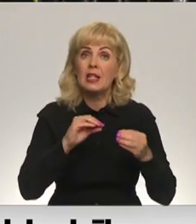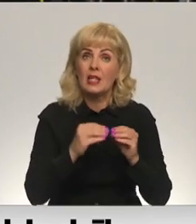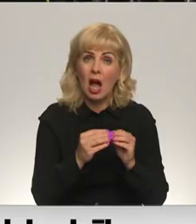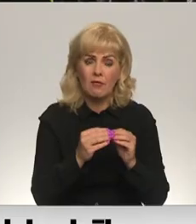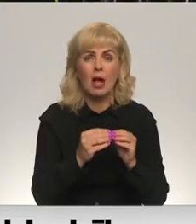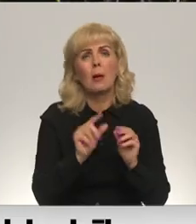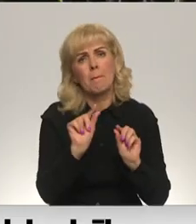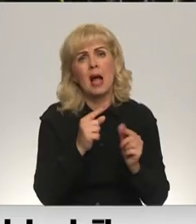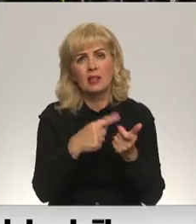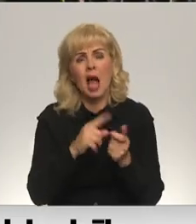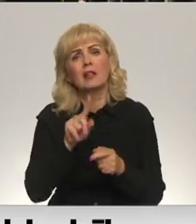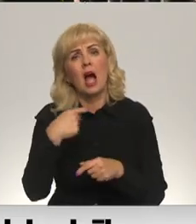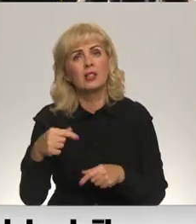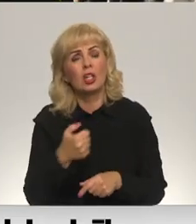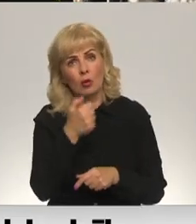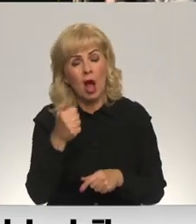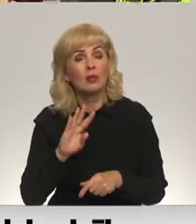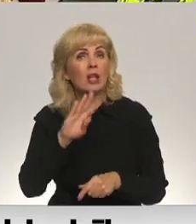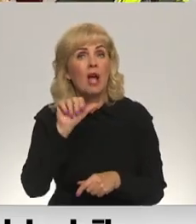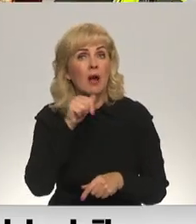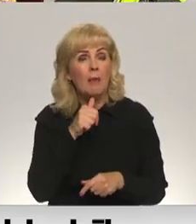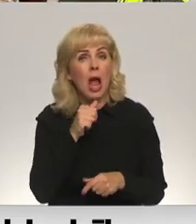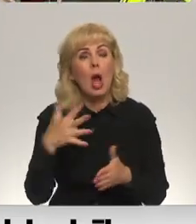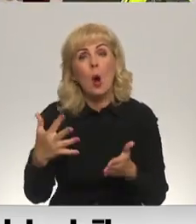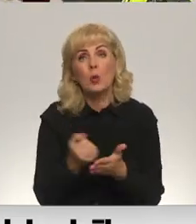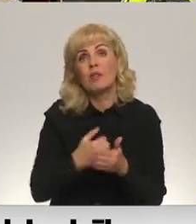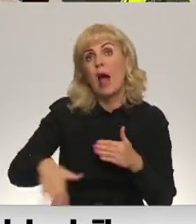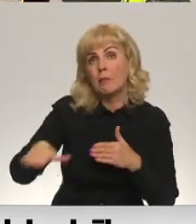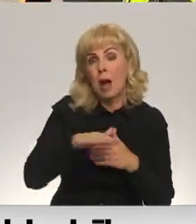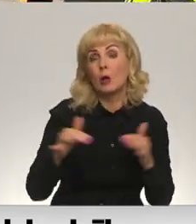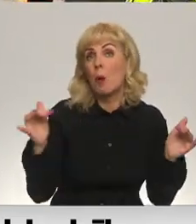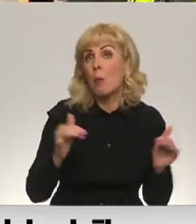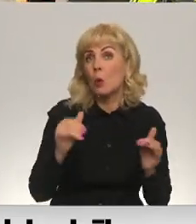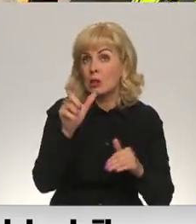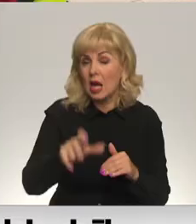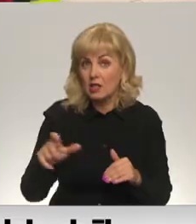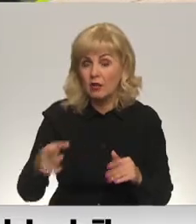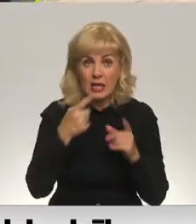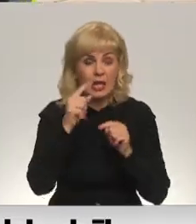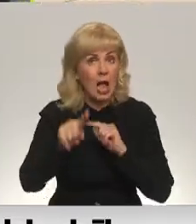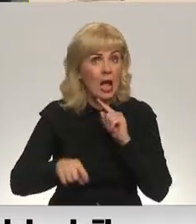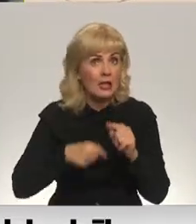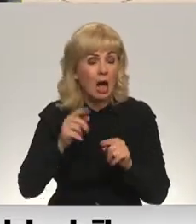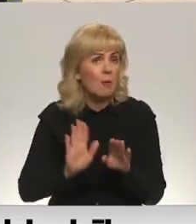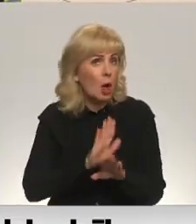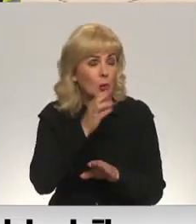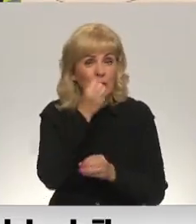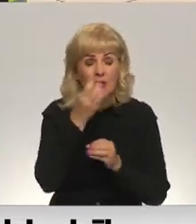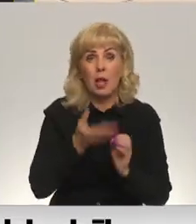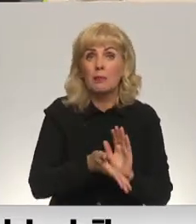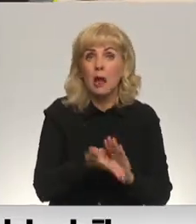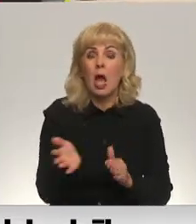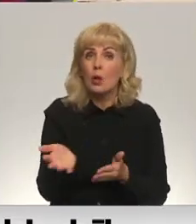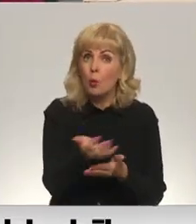mazākā skaitā kā citus galdus 9. maijā uzvaras parkā pulcējās cilvēki, taču pēc ziņas, ka nākamās dienas agrā rītā ziedi novākti,